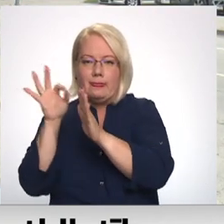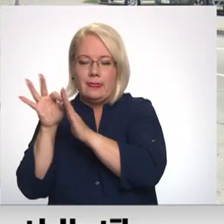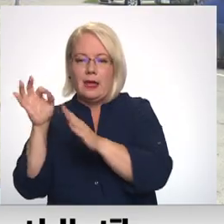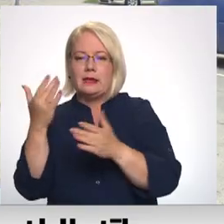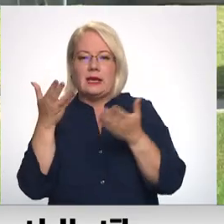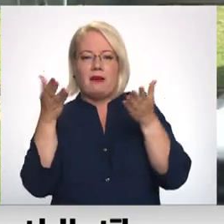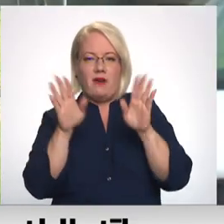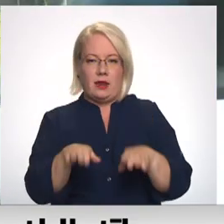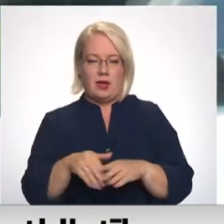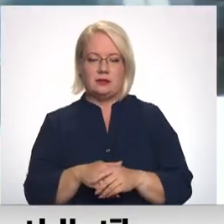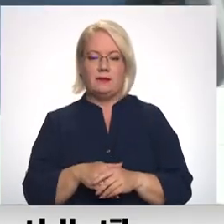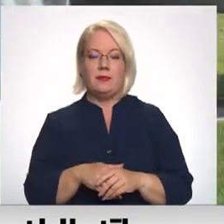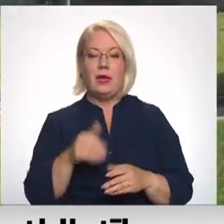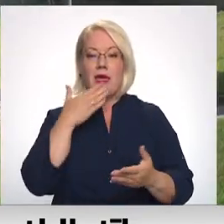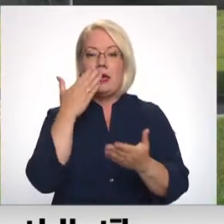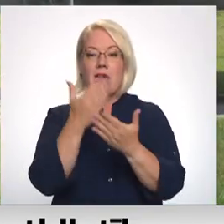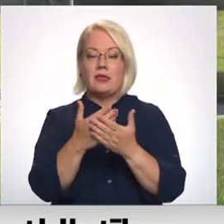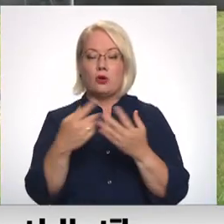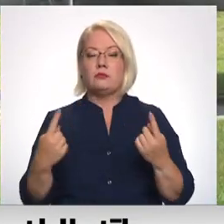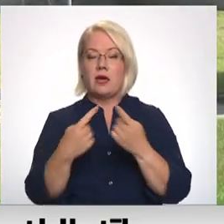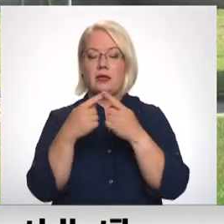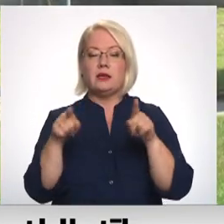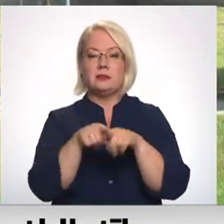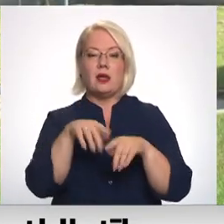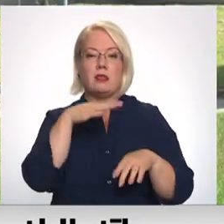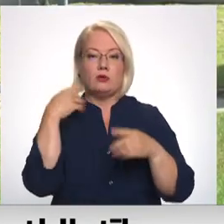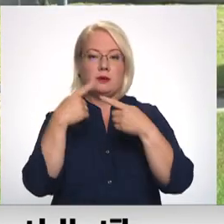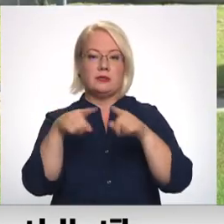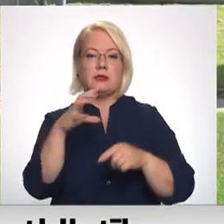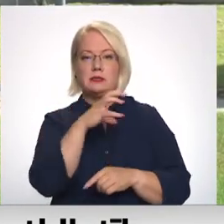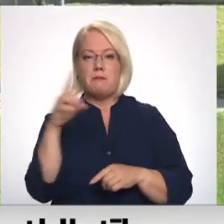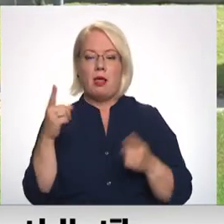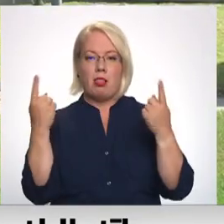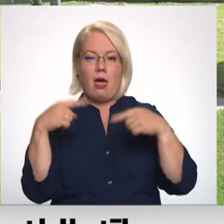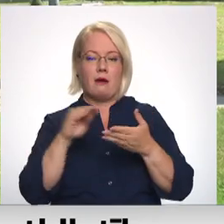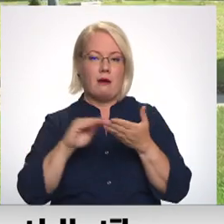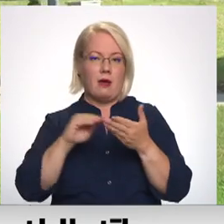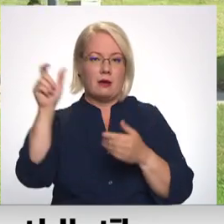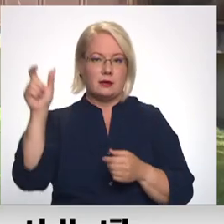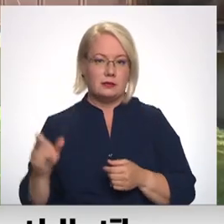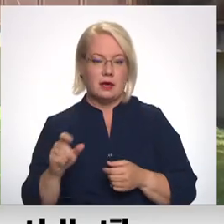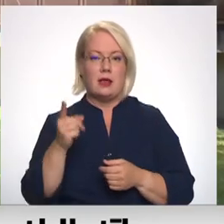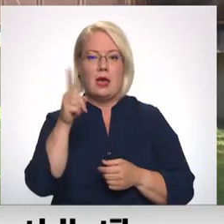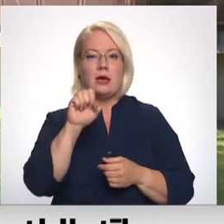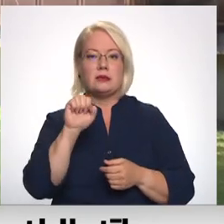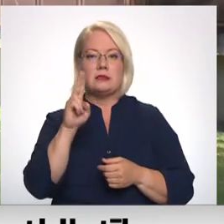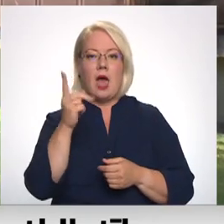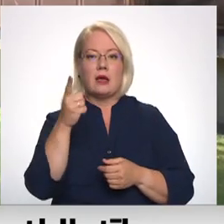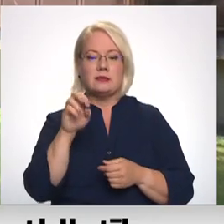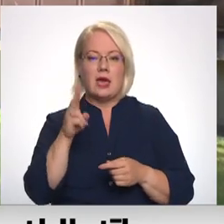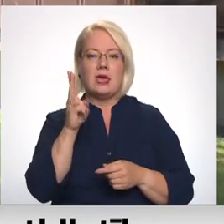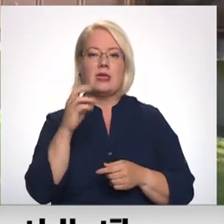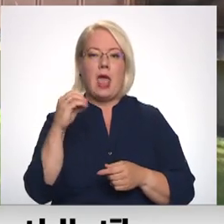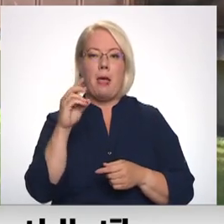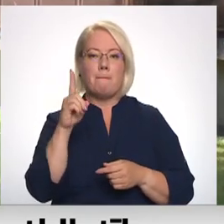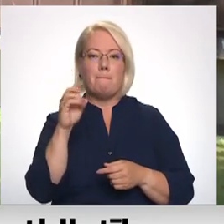izķibināt. Ieteikums atietas arī uz daudziem citiem padomu laika raksniekiem, piemēram, Annu Saksi un Mirdzu Čempi un kriju